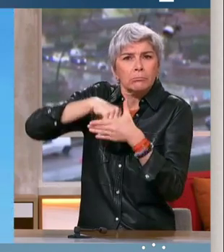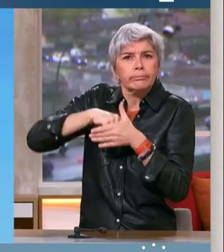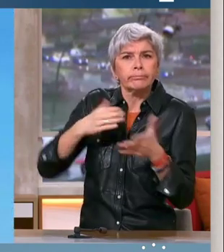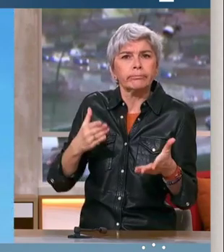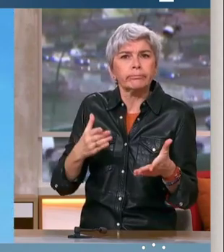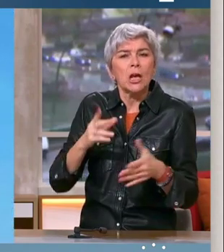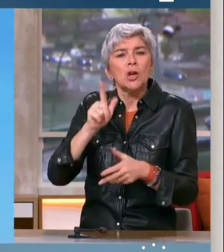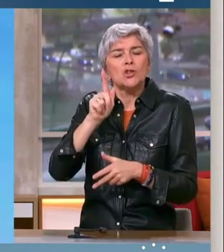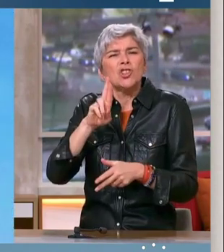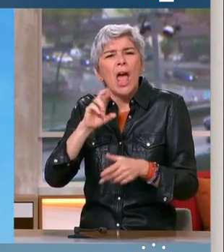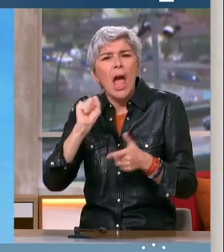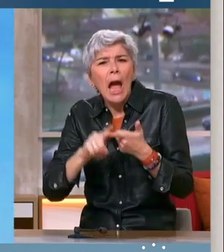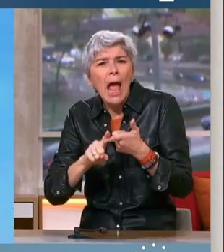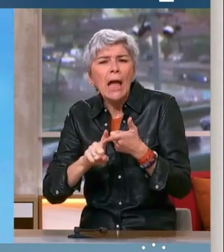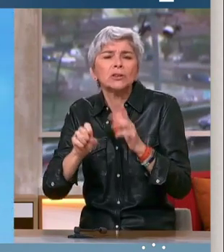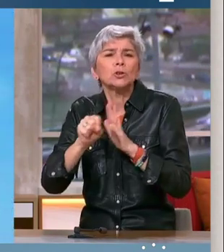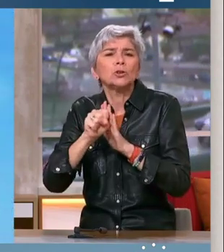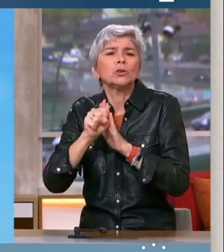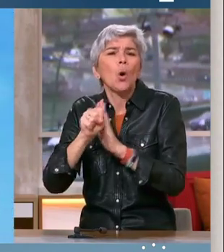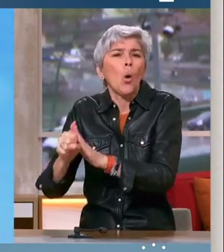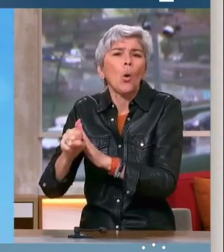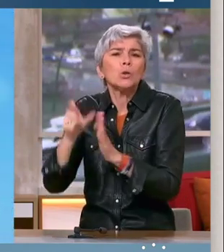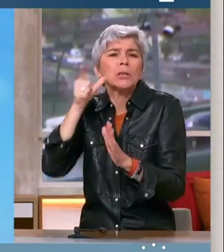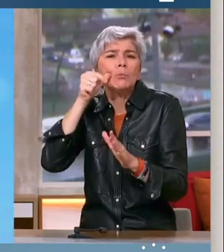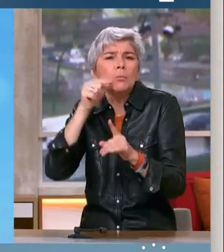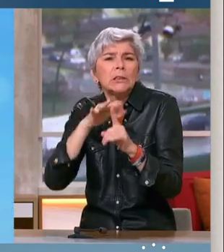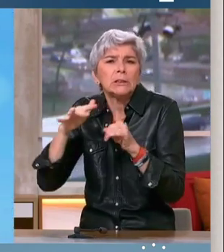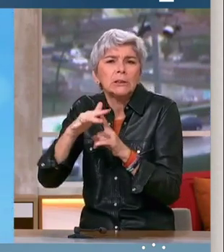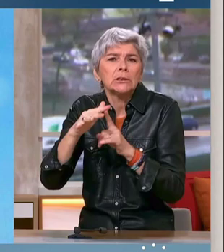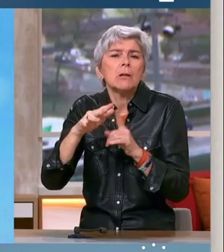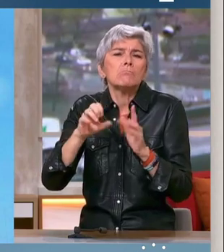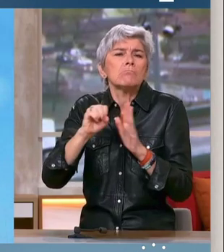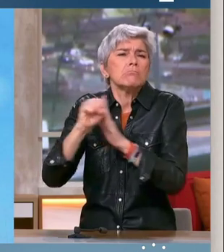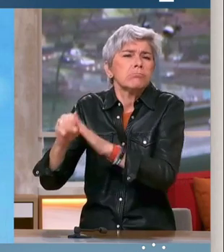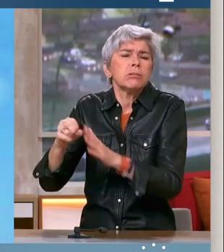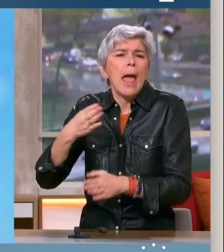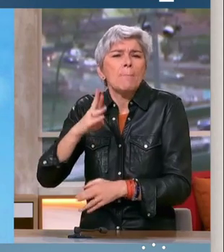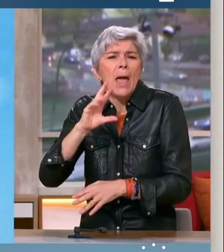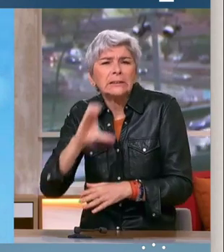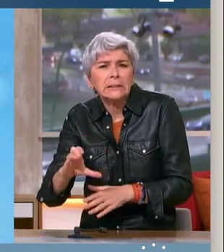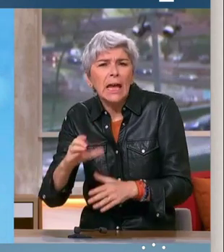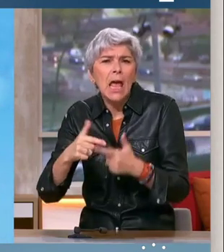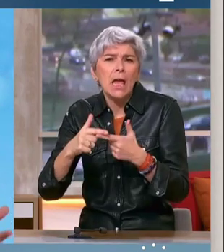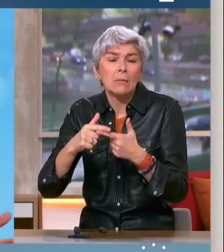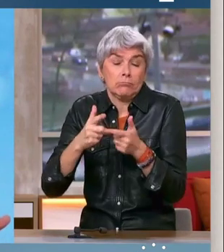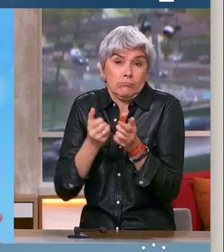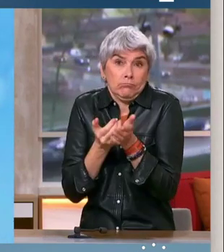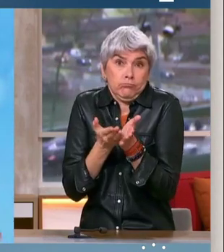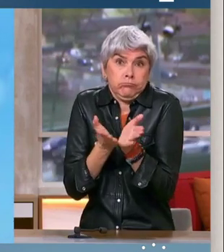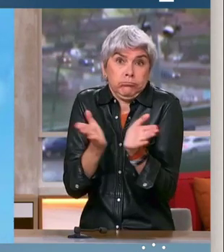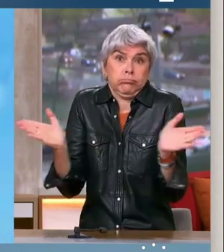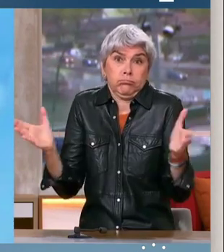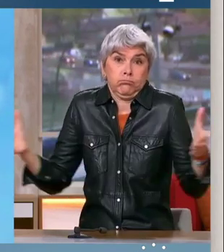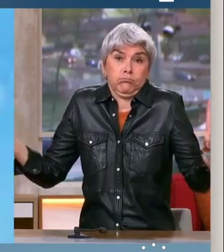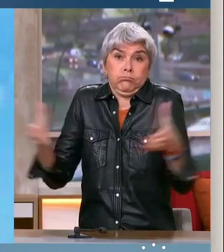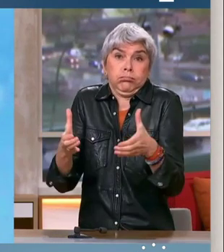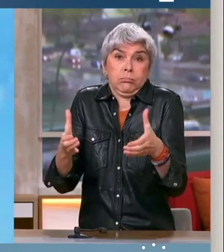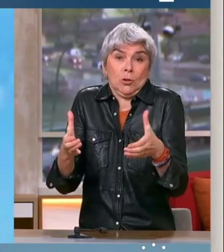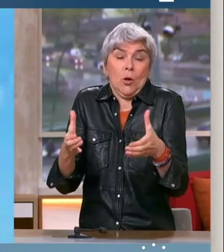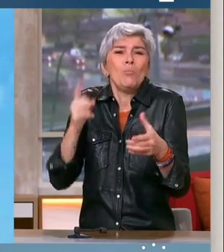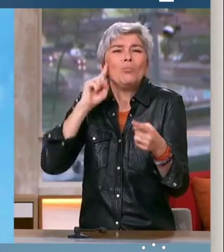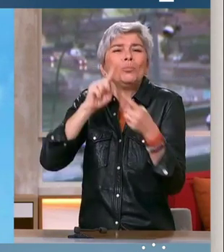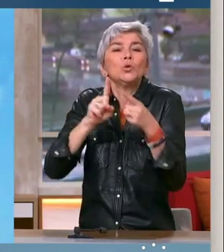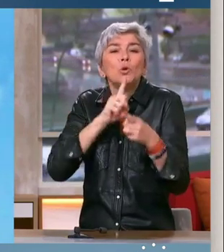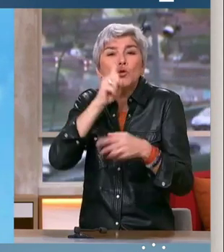GRS, la gauche républicaine socialiste, les radicaux de gauche, le MRC. Nous avons élargi ce rassemblement pour les jours